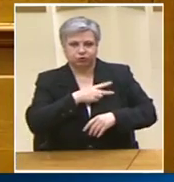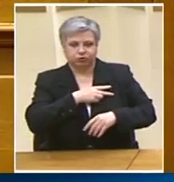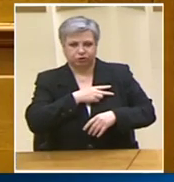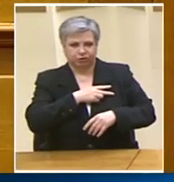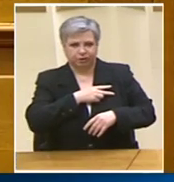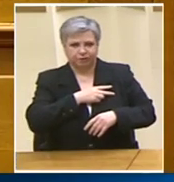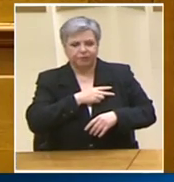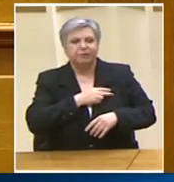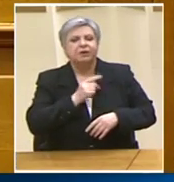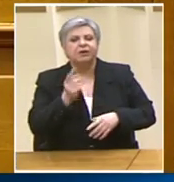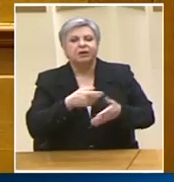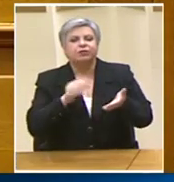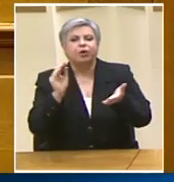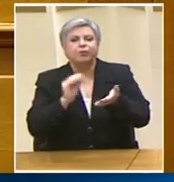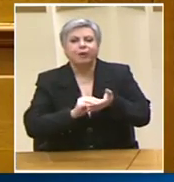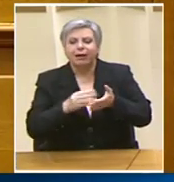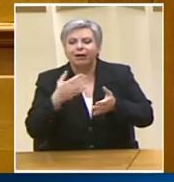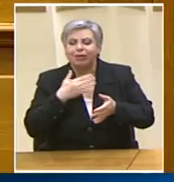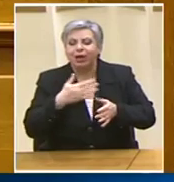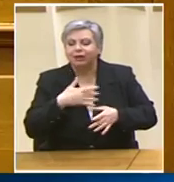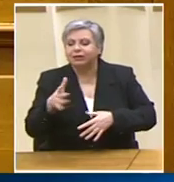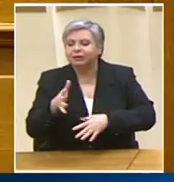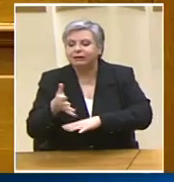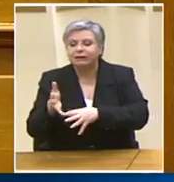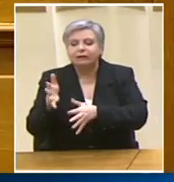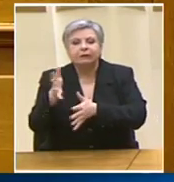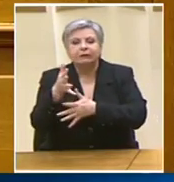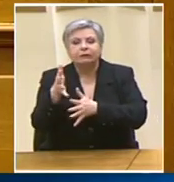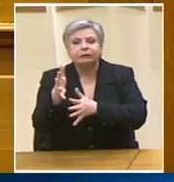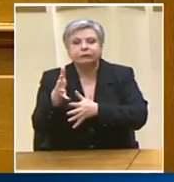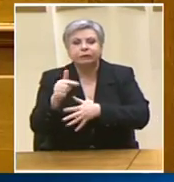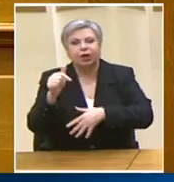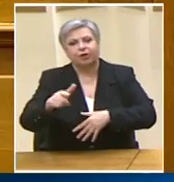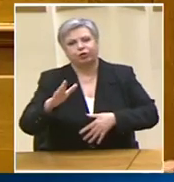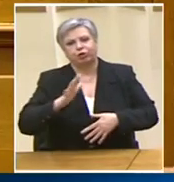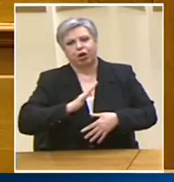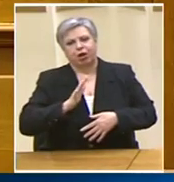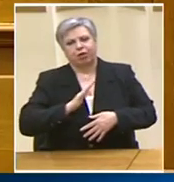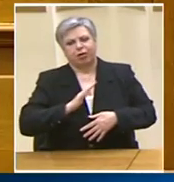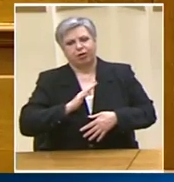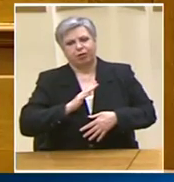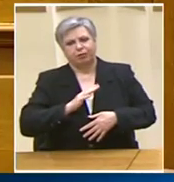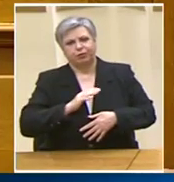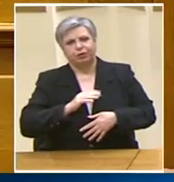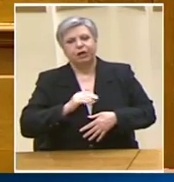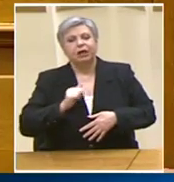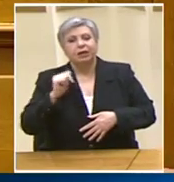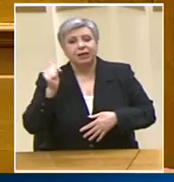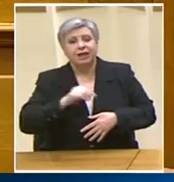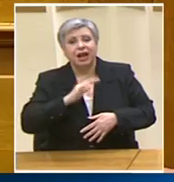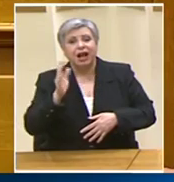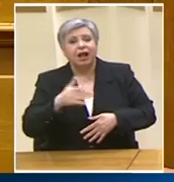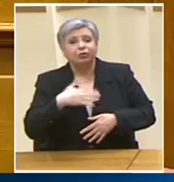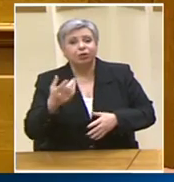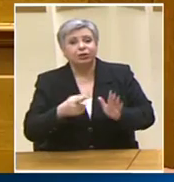αποπροσανατολίσετε την κοινή γνώμη σε σχέση με την απαράδεκτη κατάργηση των ευληματικών διατάξεων του